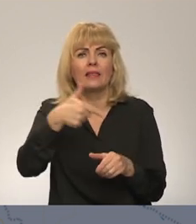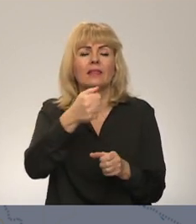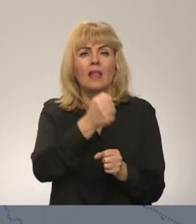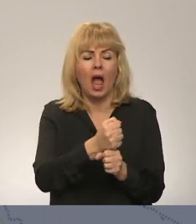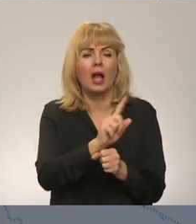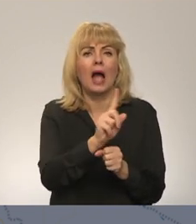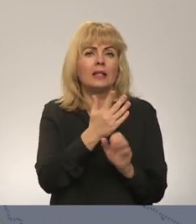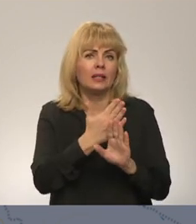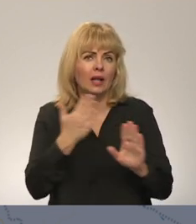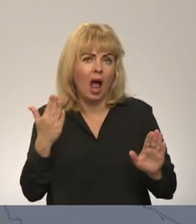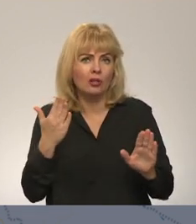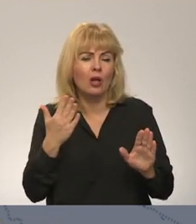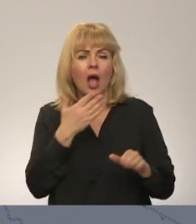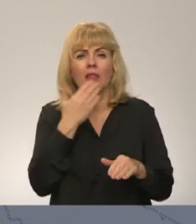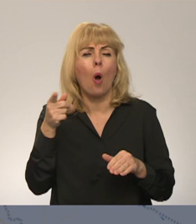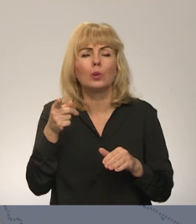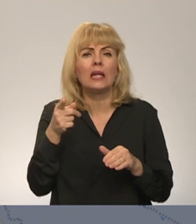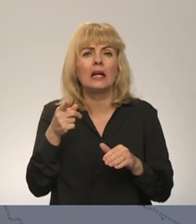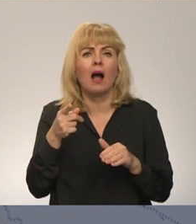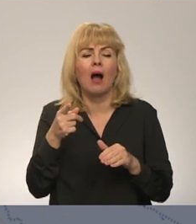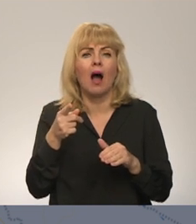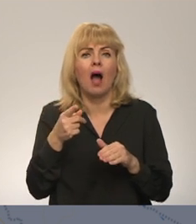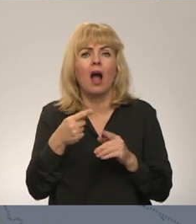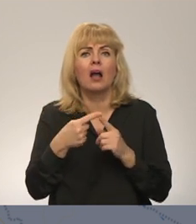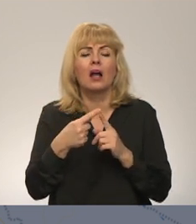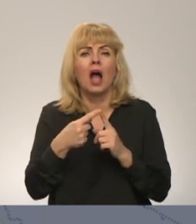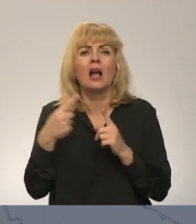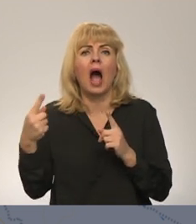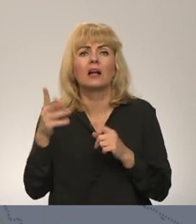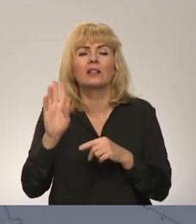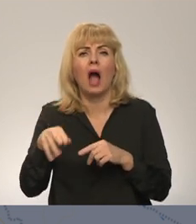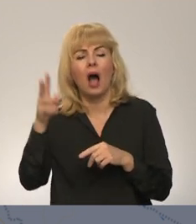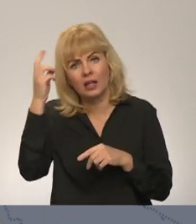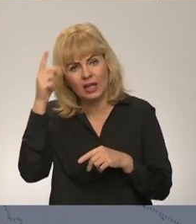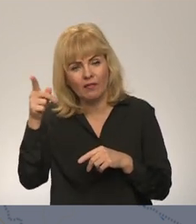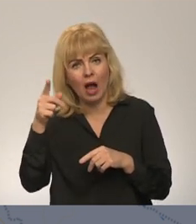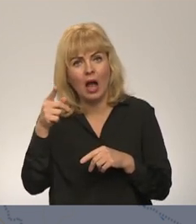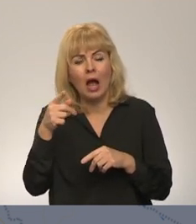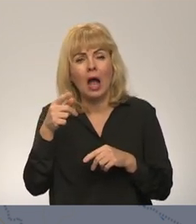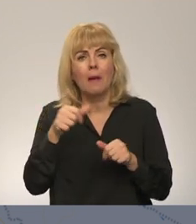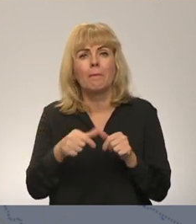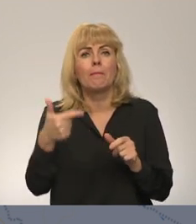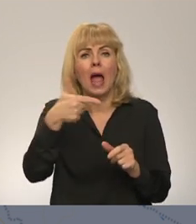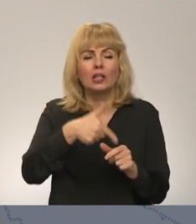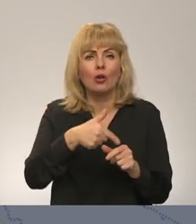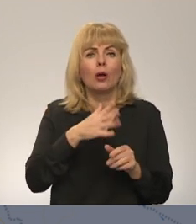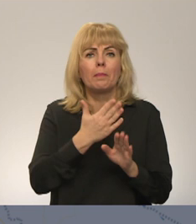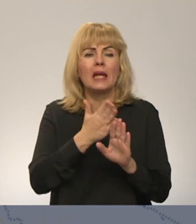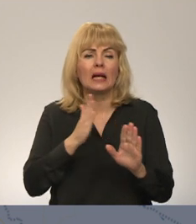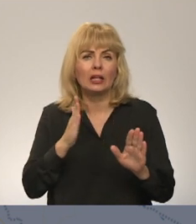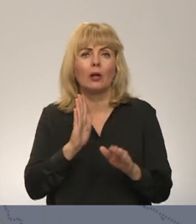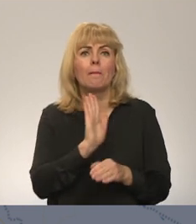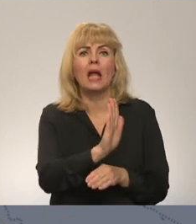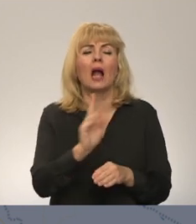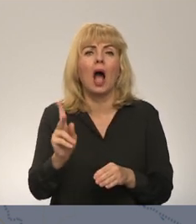liels kā Kievā, taču katrā benzīna tankā praktiski vienmēr ir rindas pie katras uzpildus